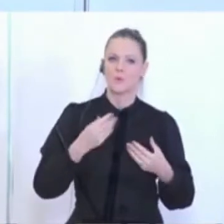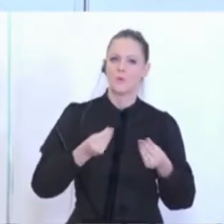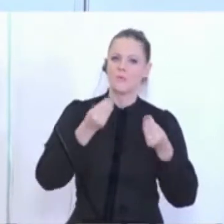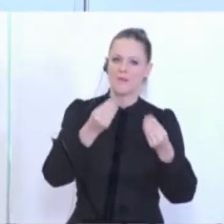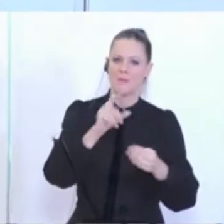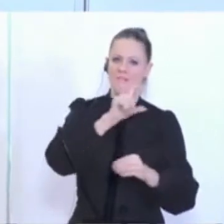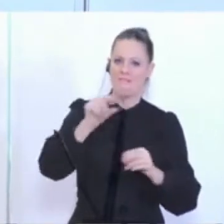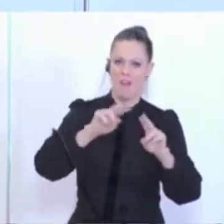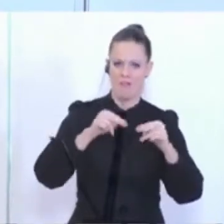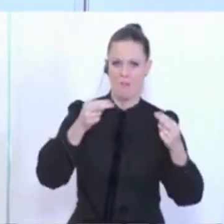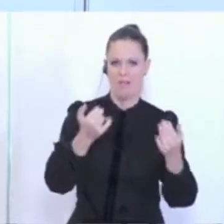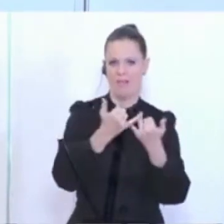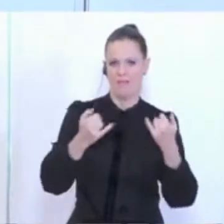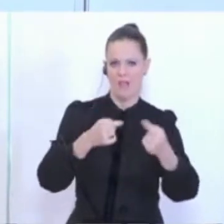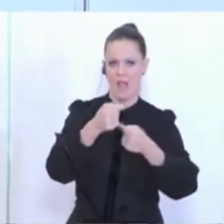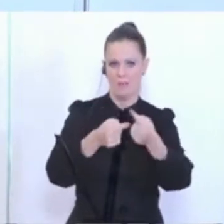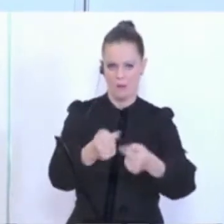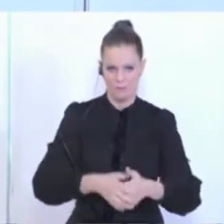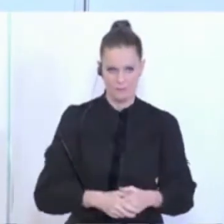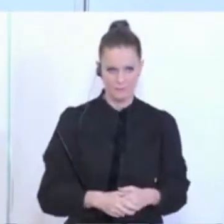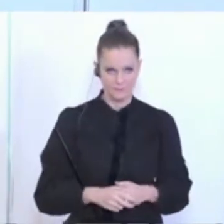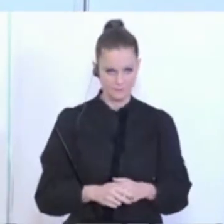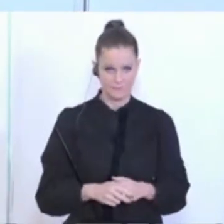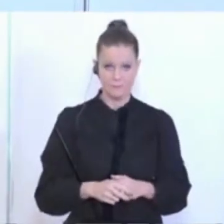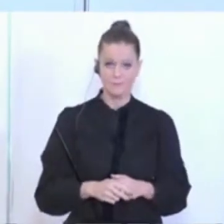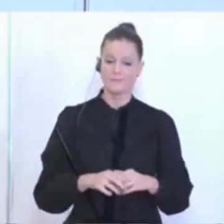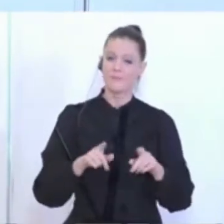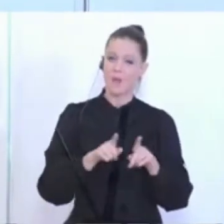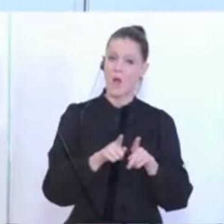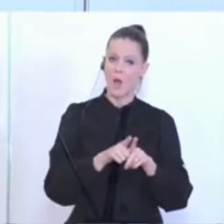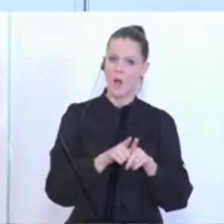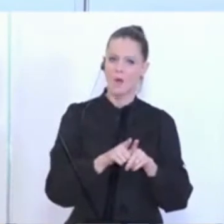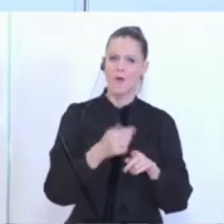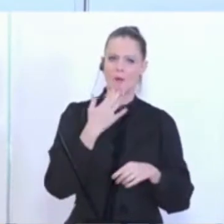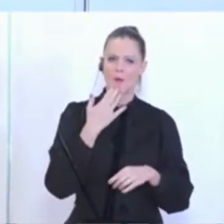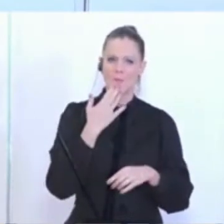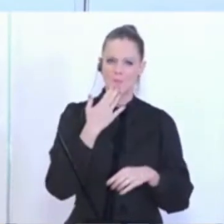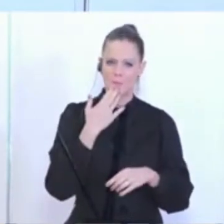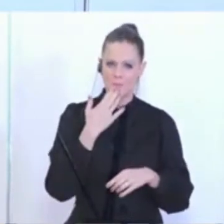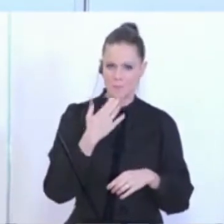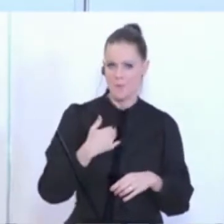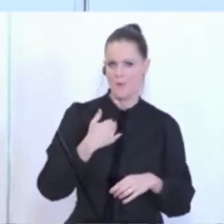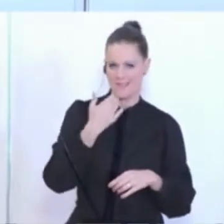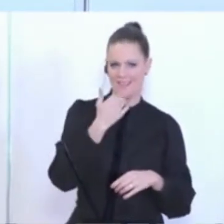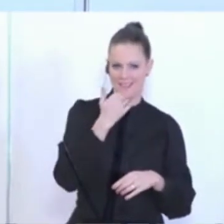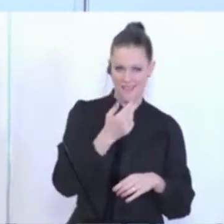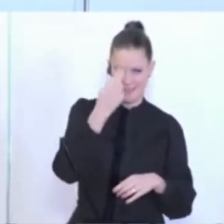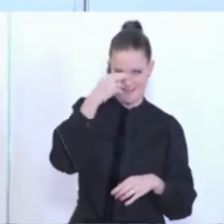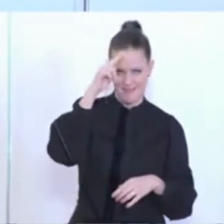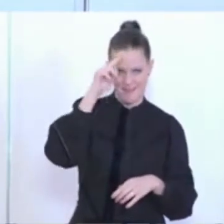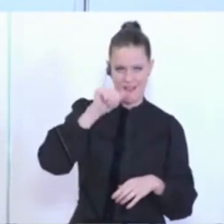Gelegenheit erwähnen, dass etwa und auch dankengleich dem Alex Antonitsch, wo meine